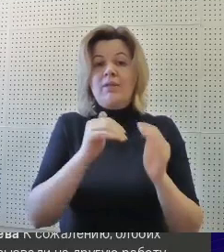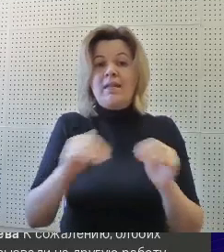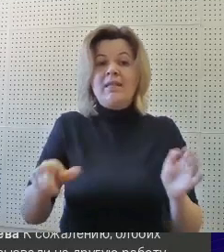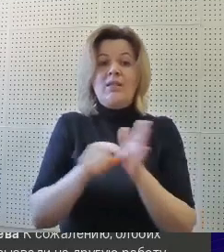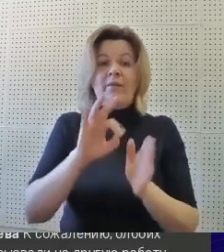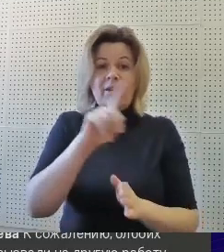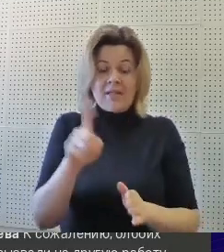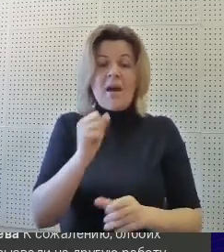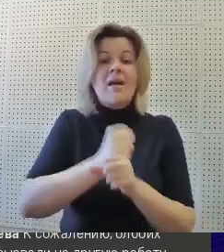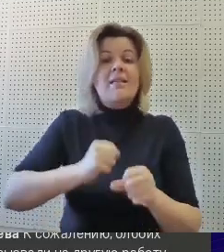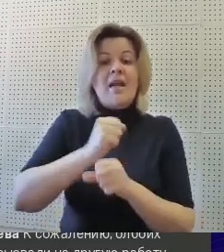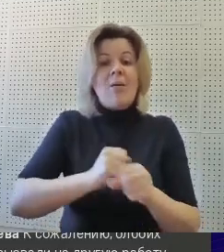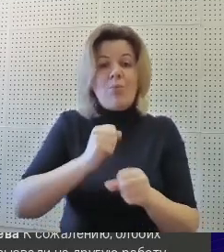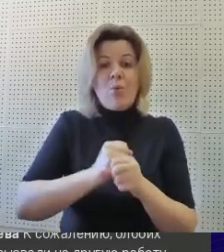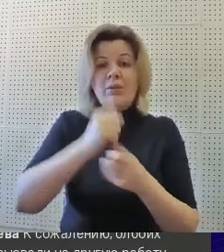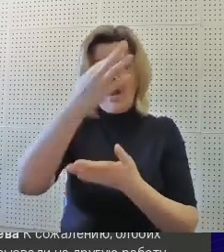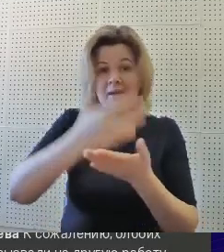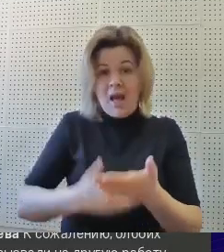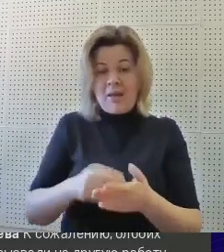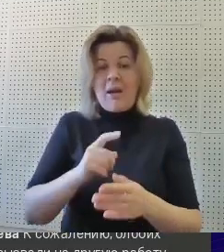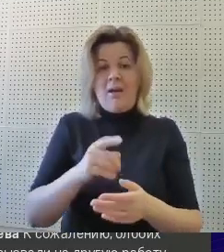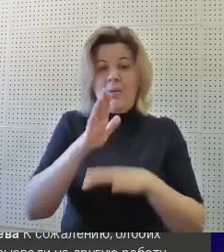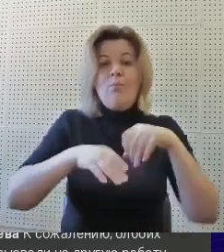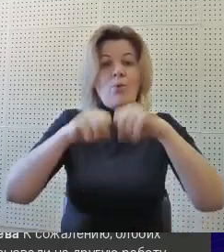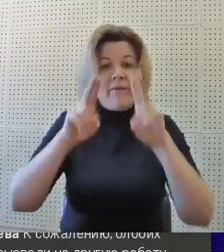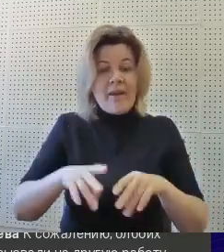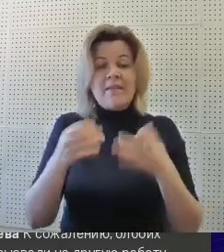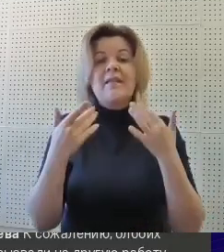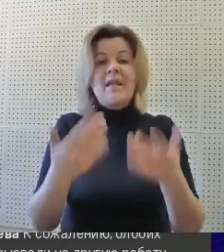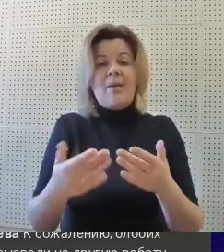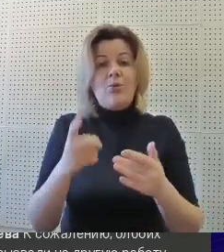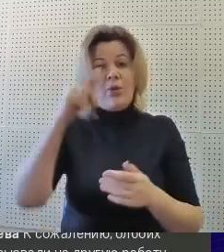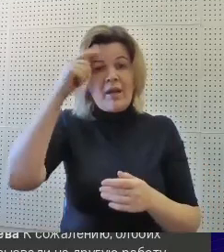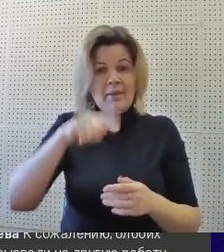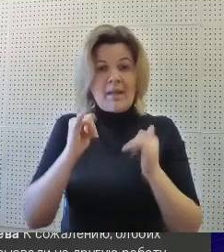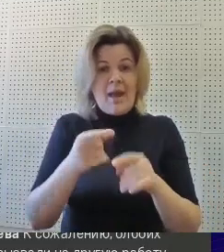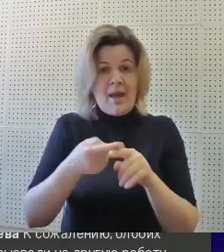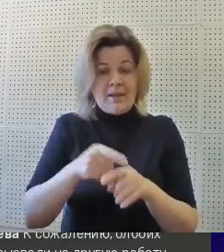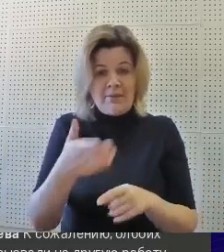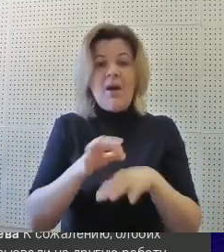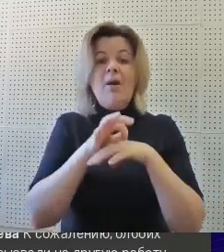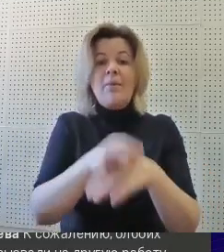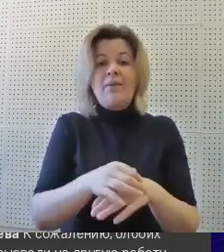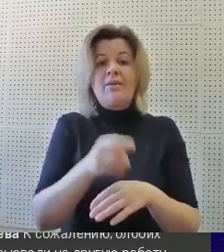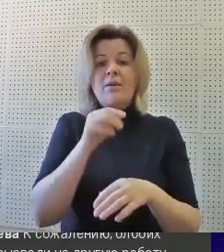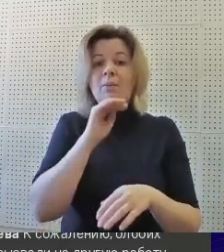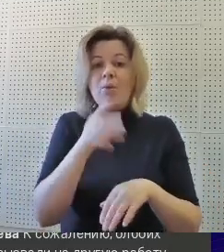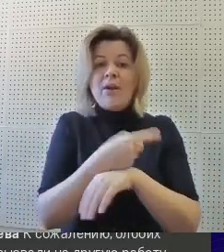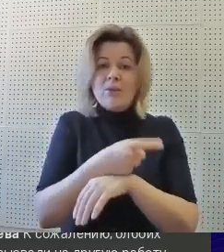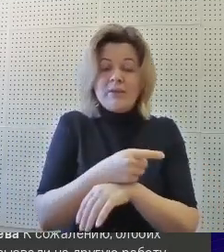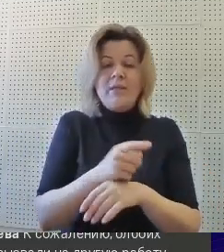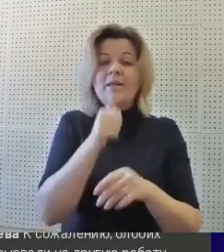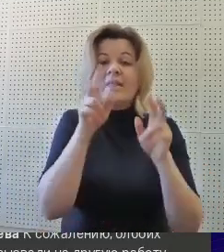ОВЗ. Разработка каталога профессий и требуемых для них компетенций. Проведение профориентационных